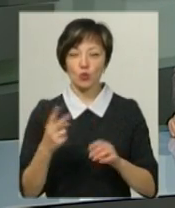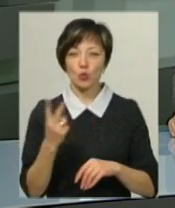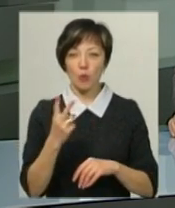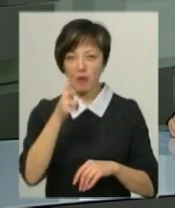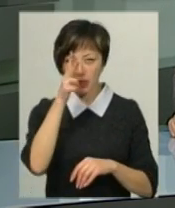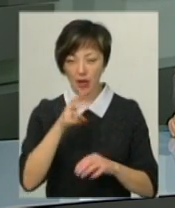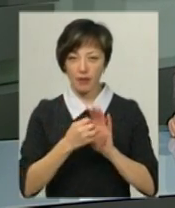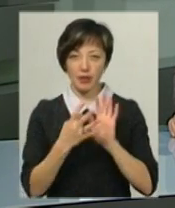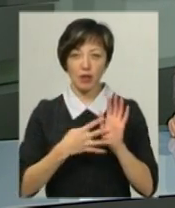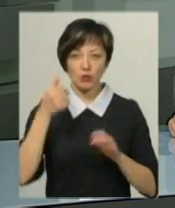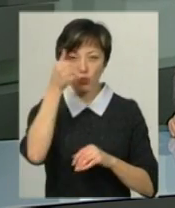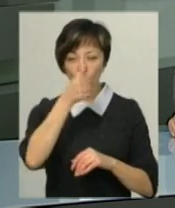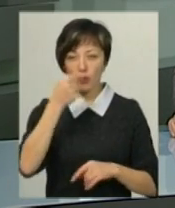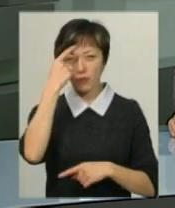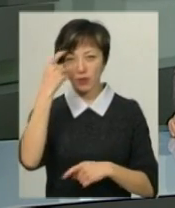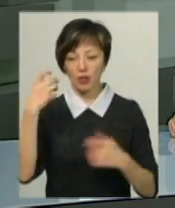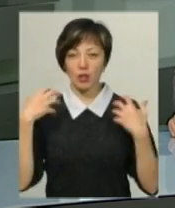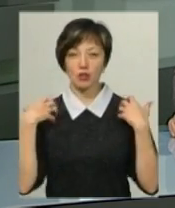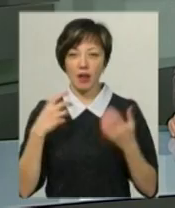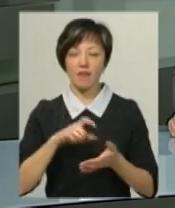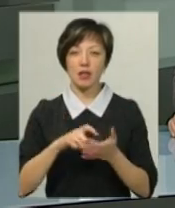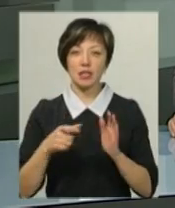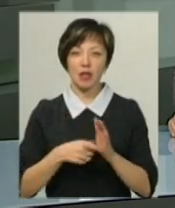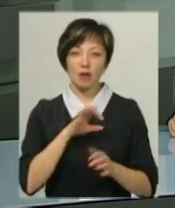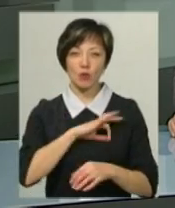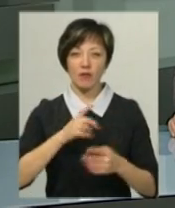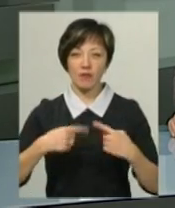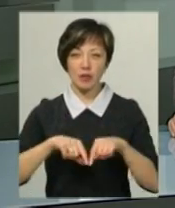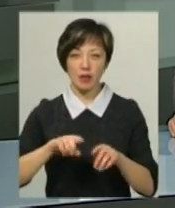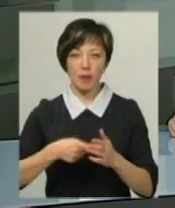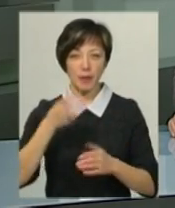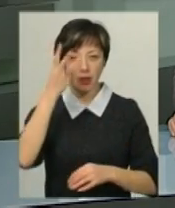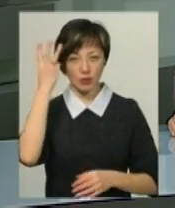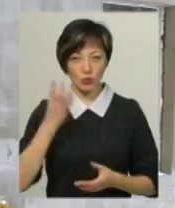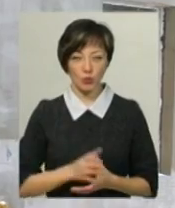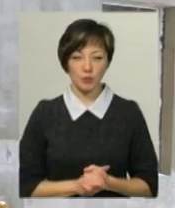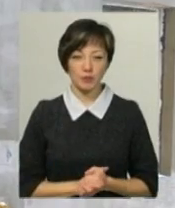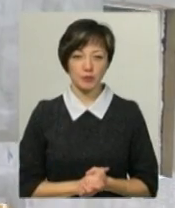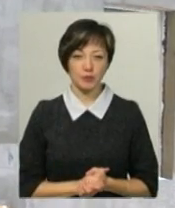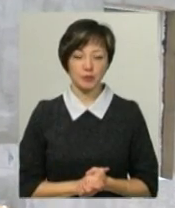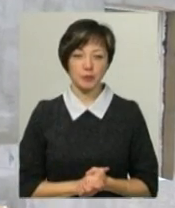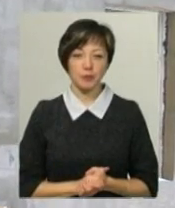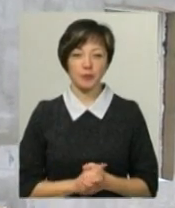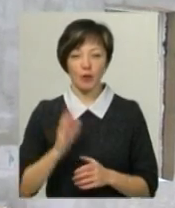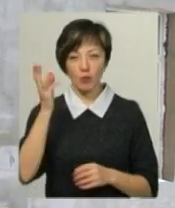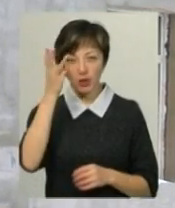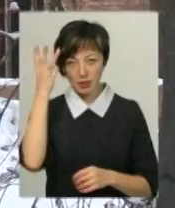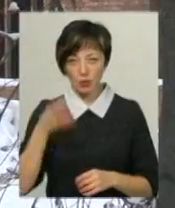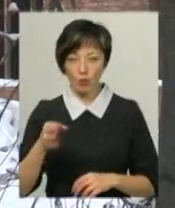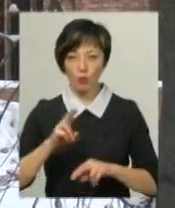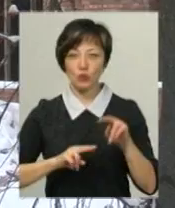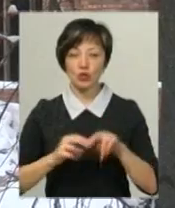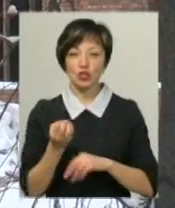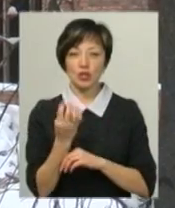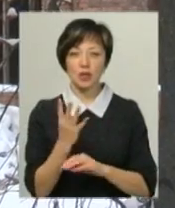року. Про це повідомив начальник квартирно-експлуатаційного відділу Хмельницького Петро Хохун. У Хмельницькій області будують 14